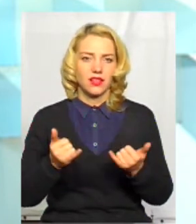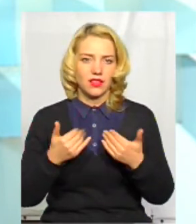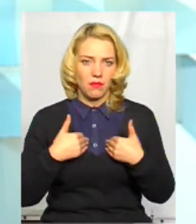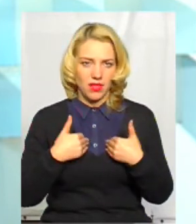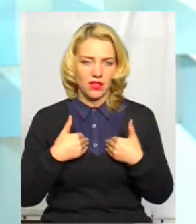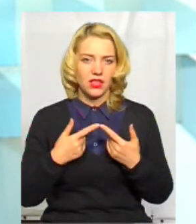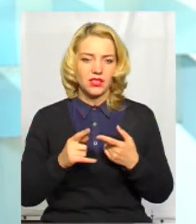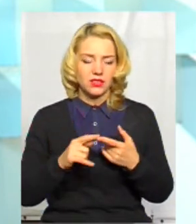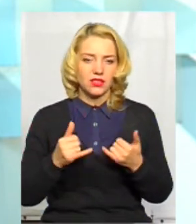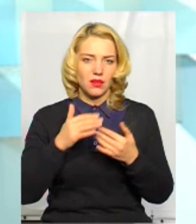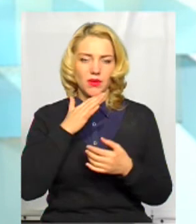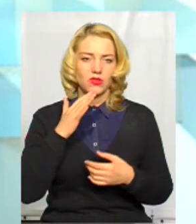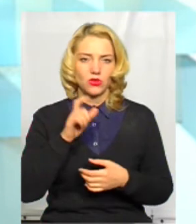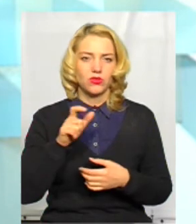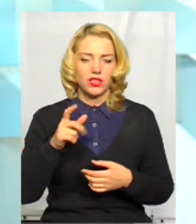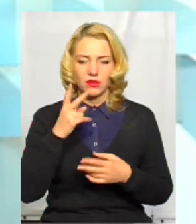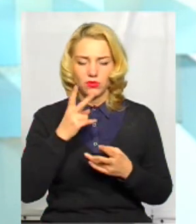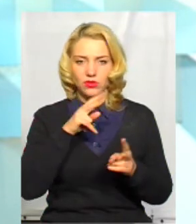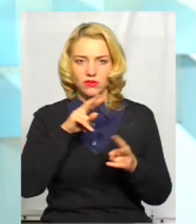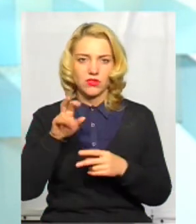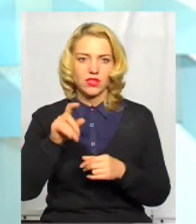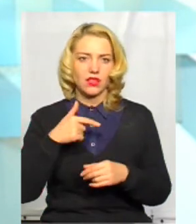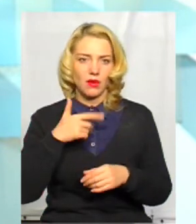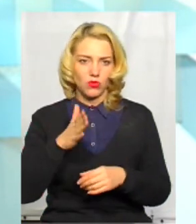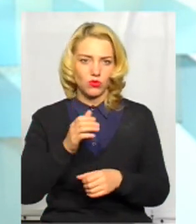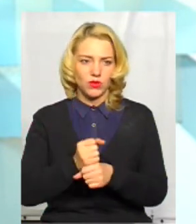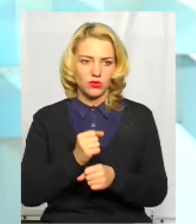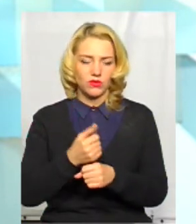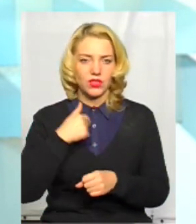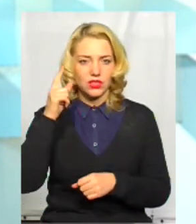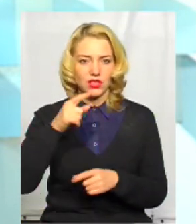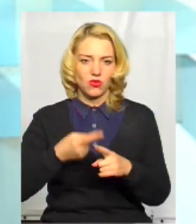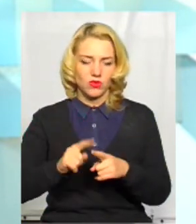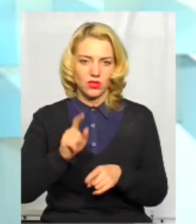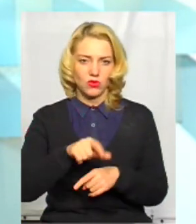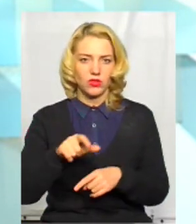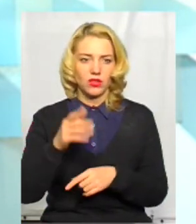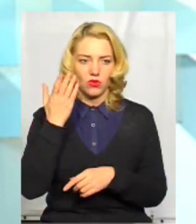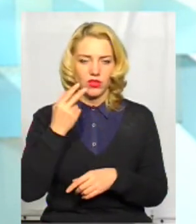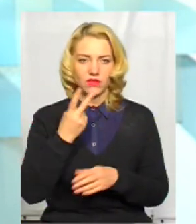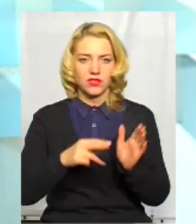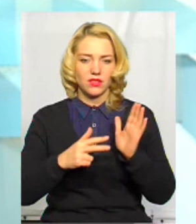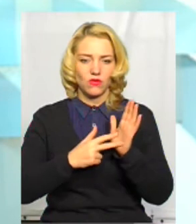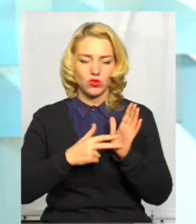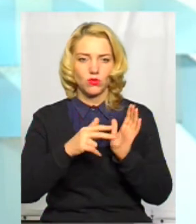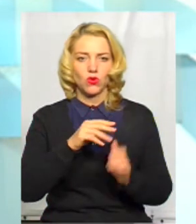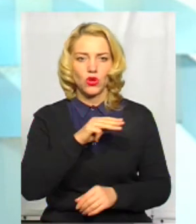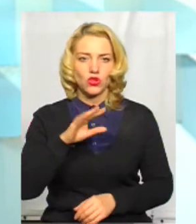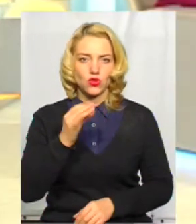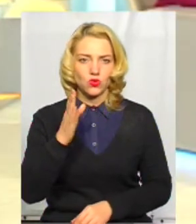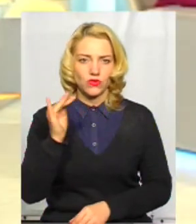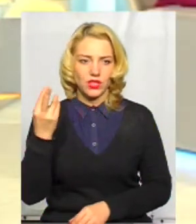дивляться зараз на те, як я буду працювати з надією. Я знаю цих людей, тому що коли 28 жовтня